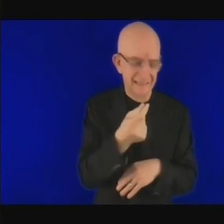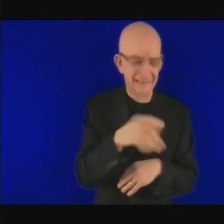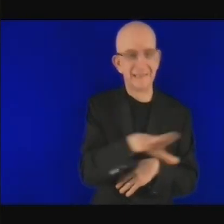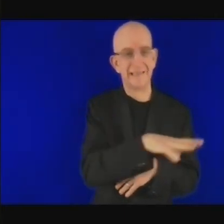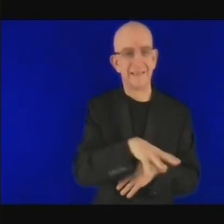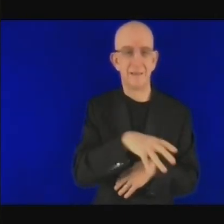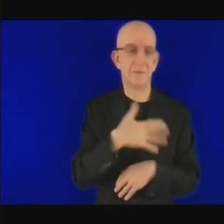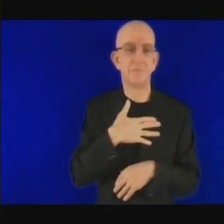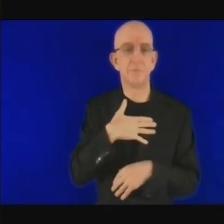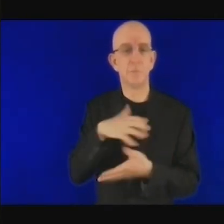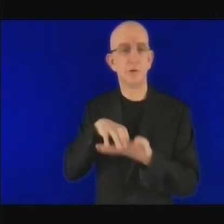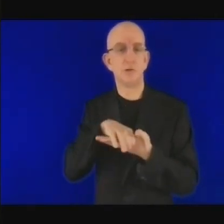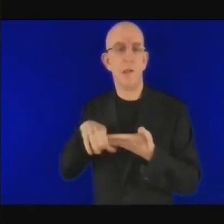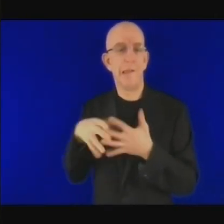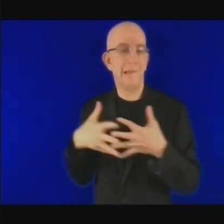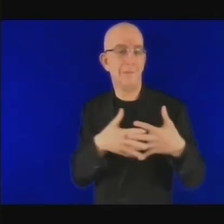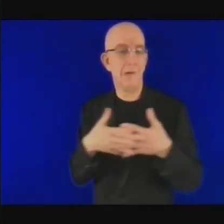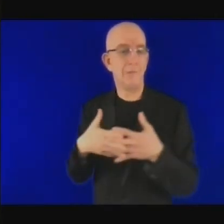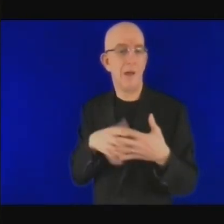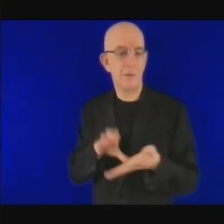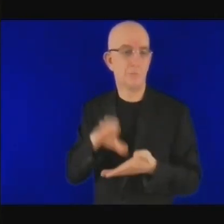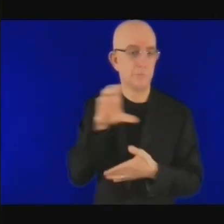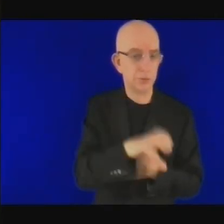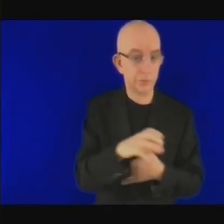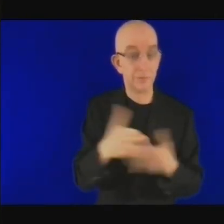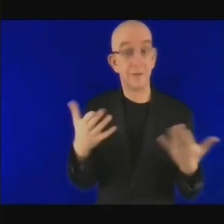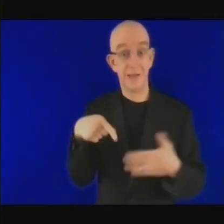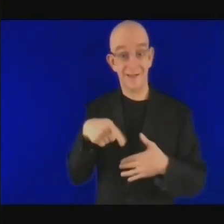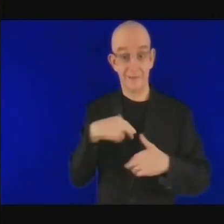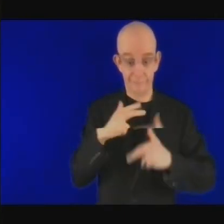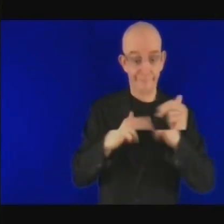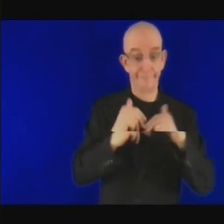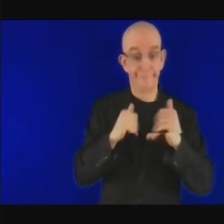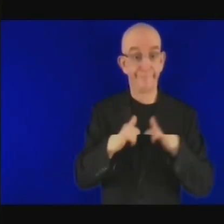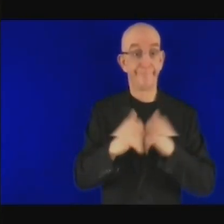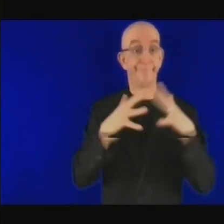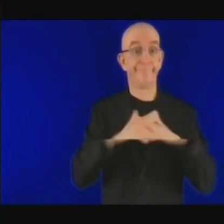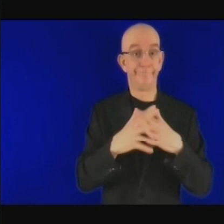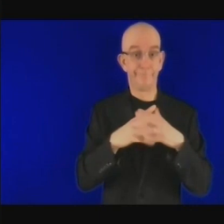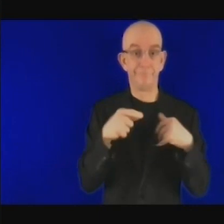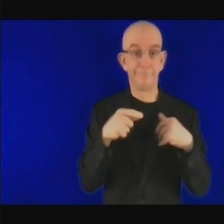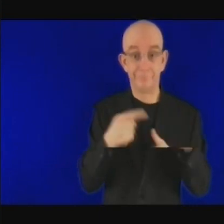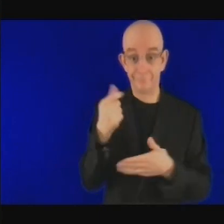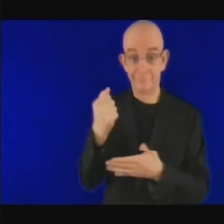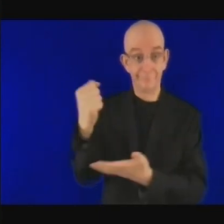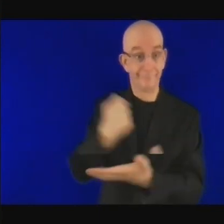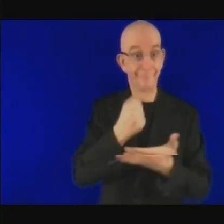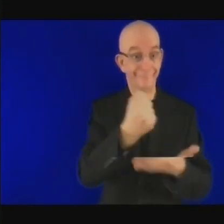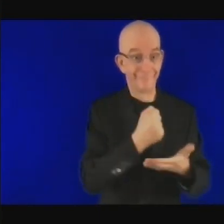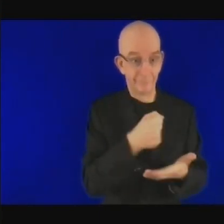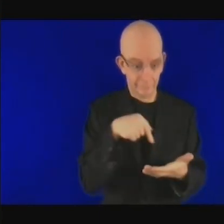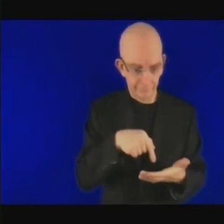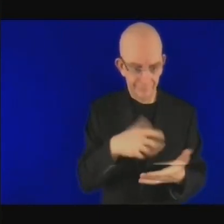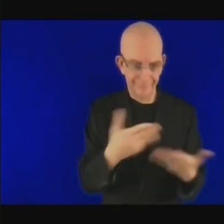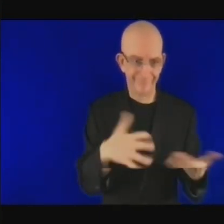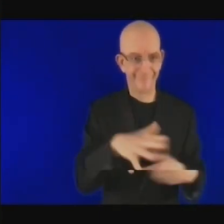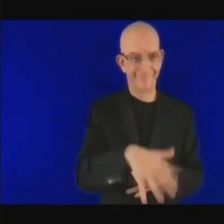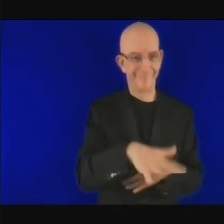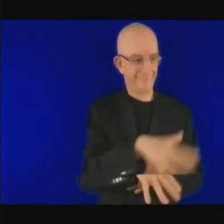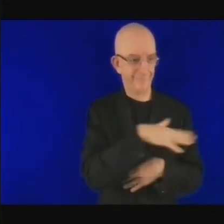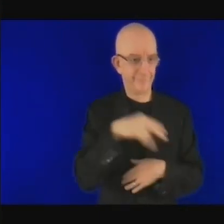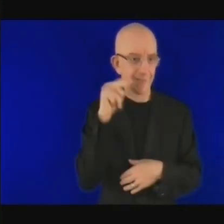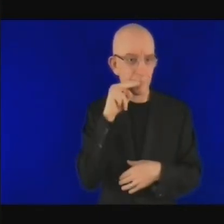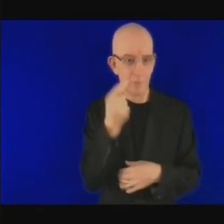quelle que soit la source avec toutes les fluctuations des devises ce n'est pas toujours très attrayant